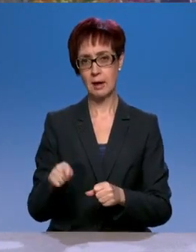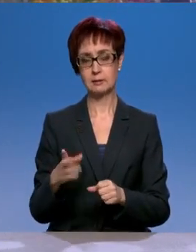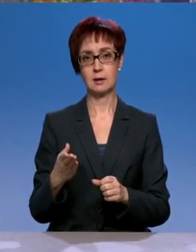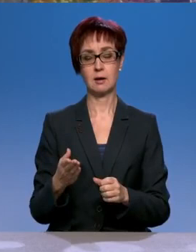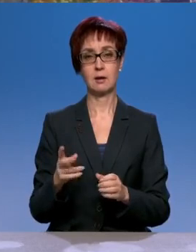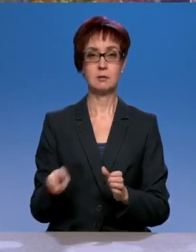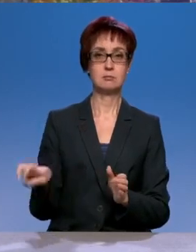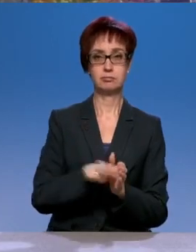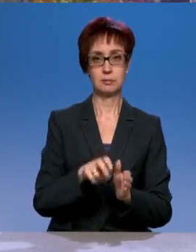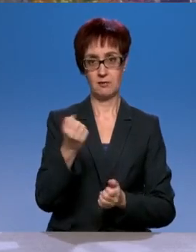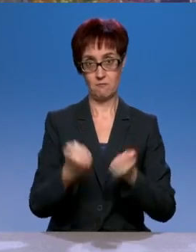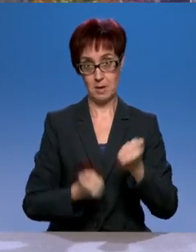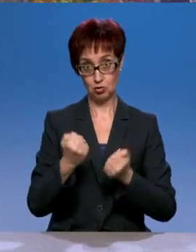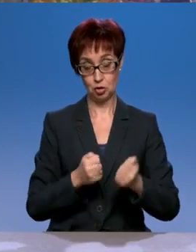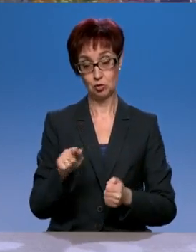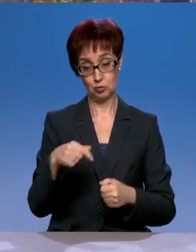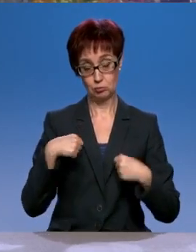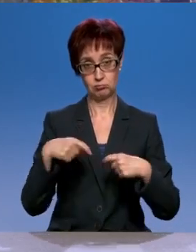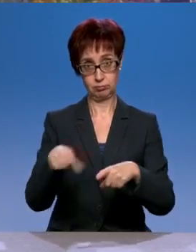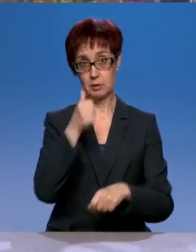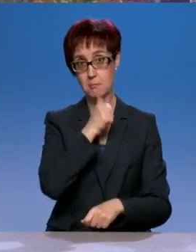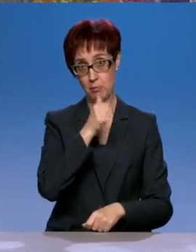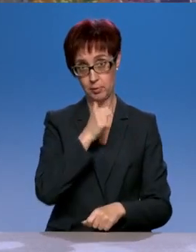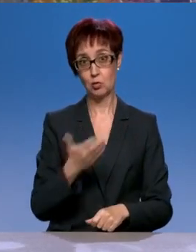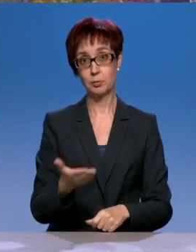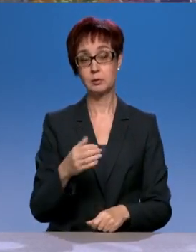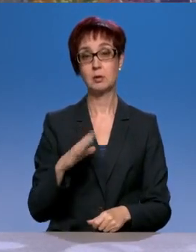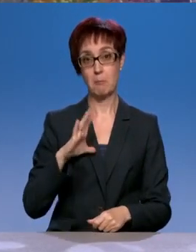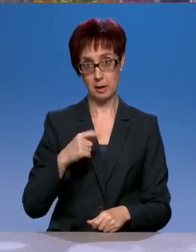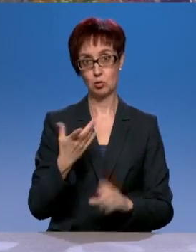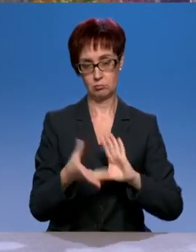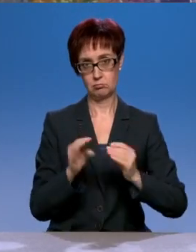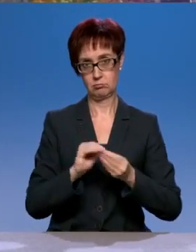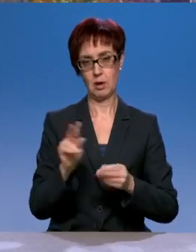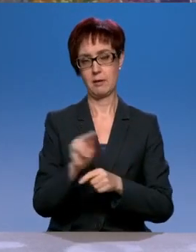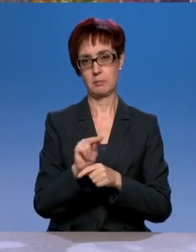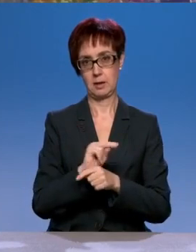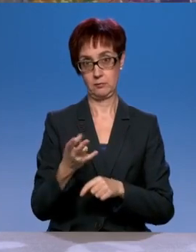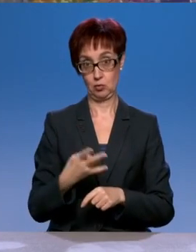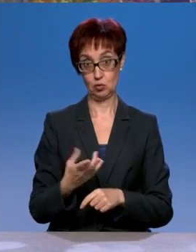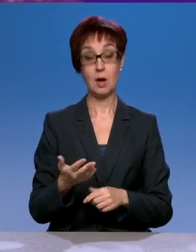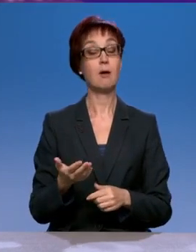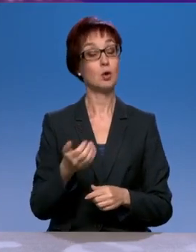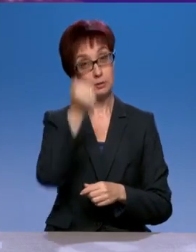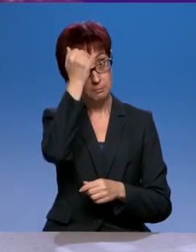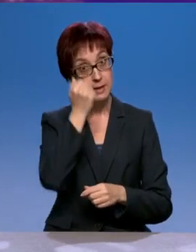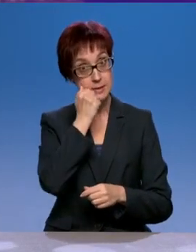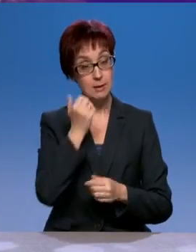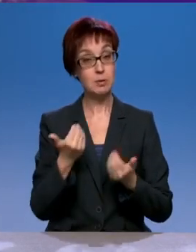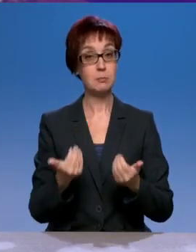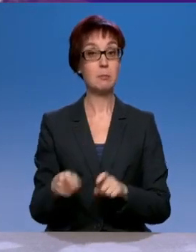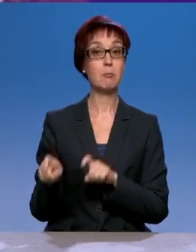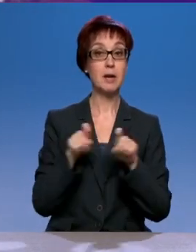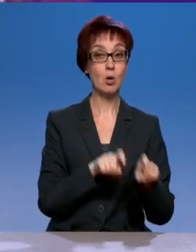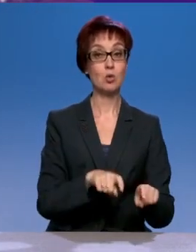машине проехал и потом его ремонтировал. Спасибо, что рассказали. Вот теперь мы к вопросу контроля общественного, гражданского переходим.